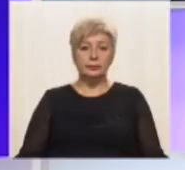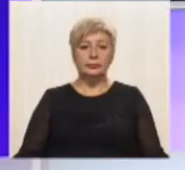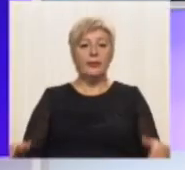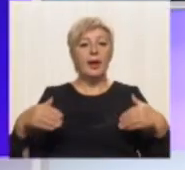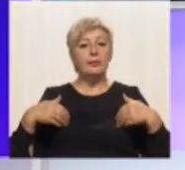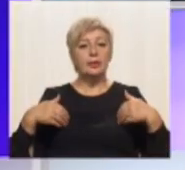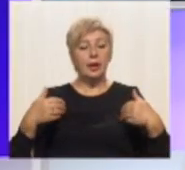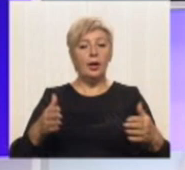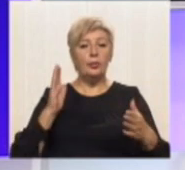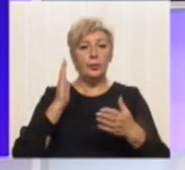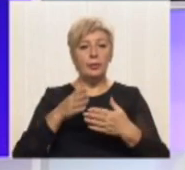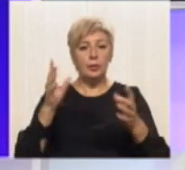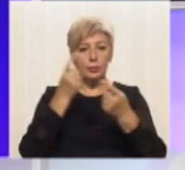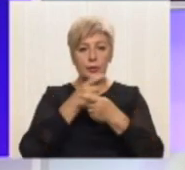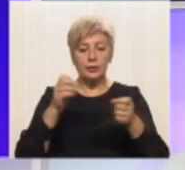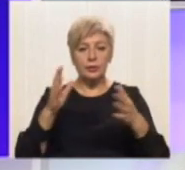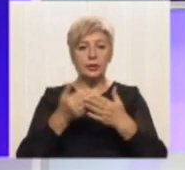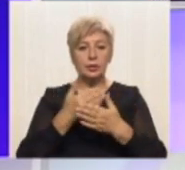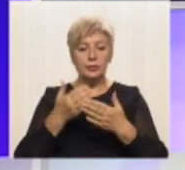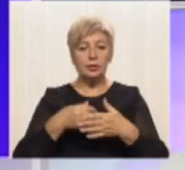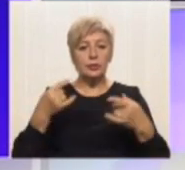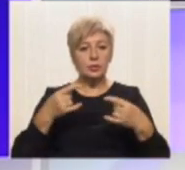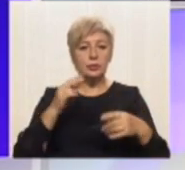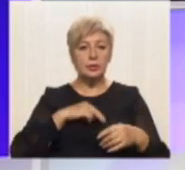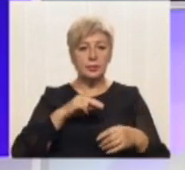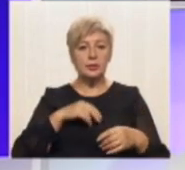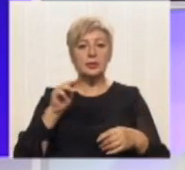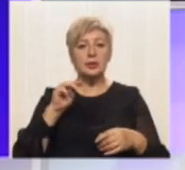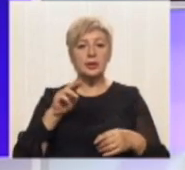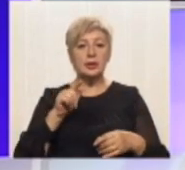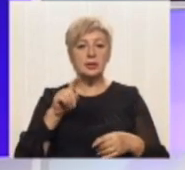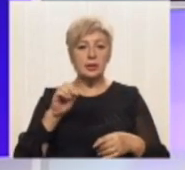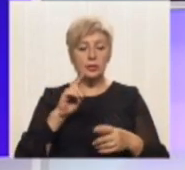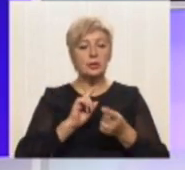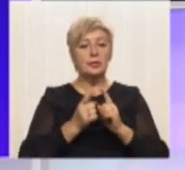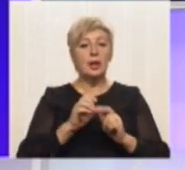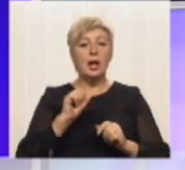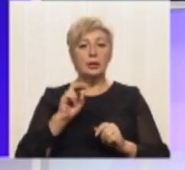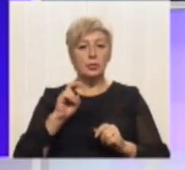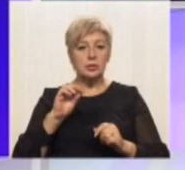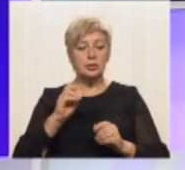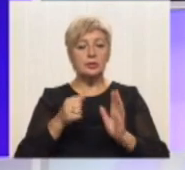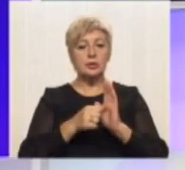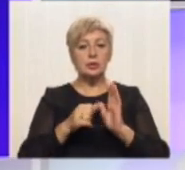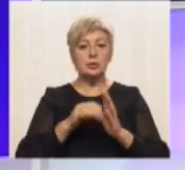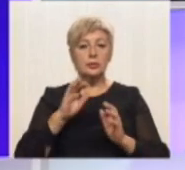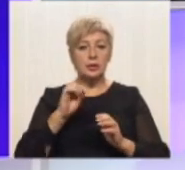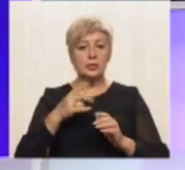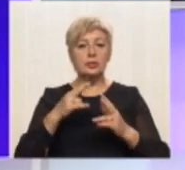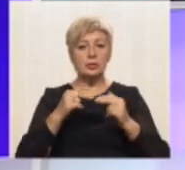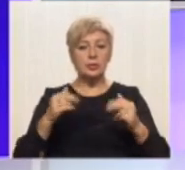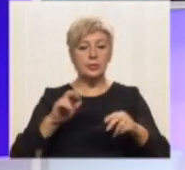Вітаю! В прямому ефірі новини. У студії для вас працює Тетяна Загора, сурдопереклад Ганна Костікова. 6 вересня у Дніпрі